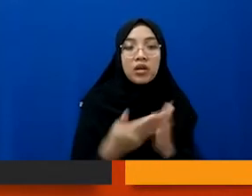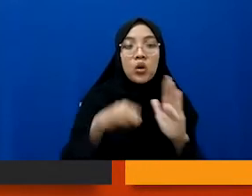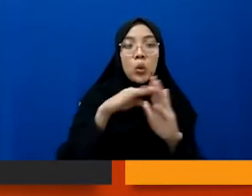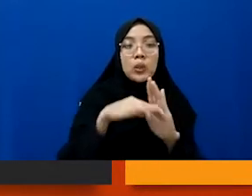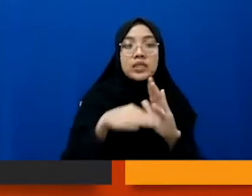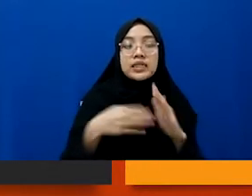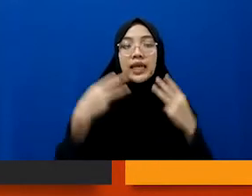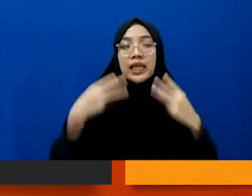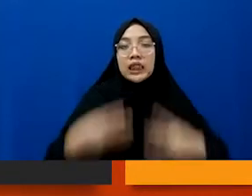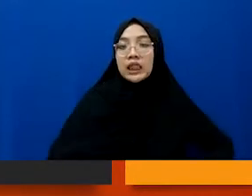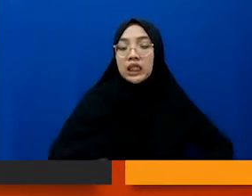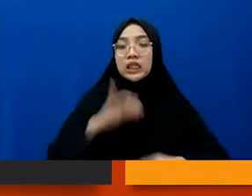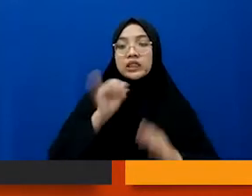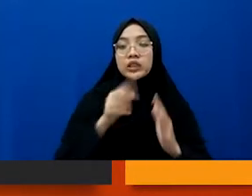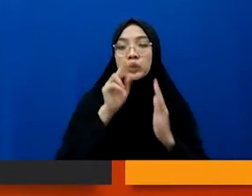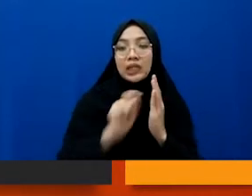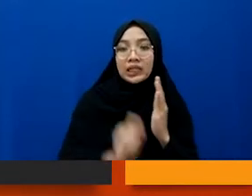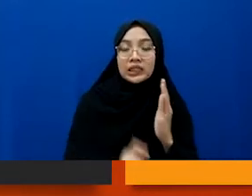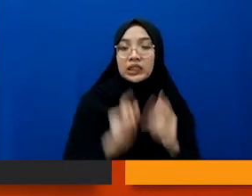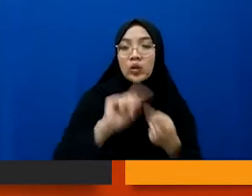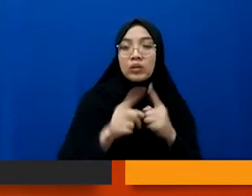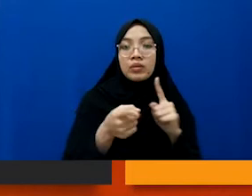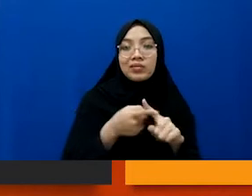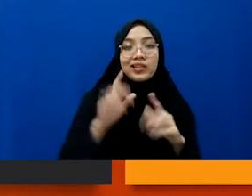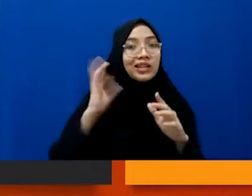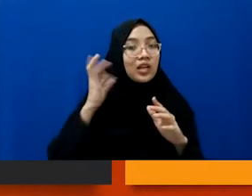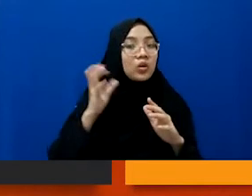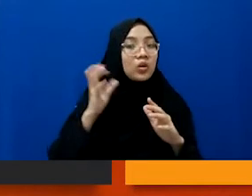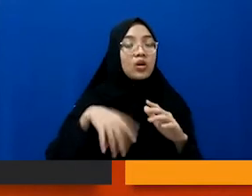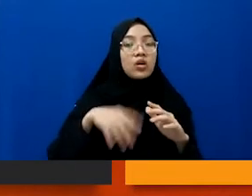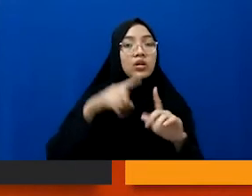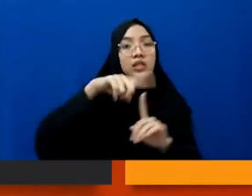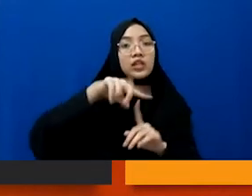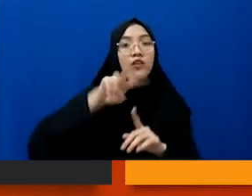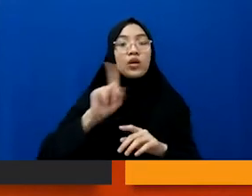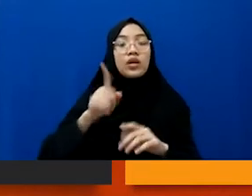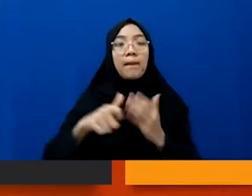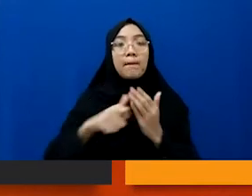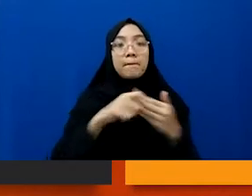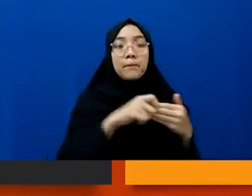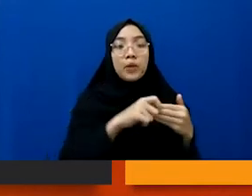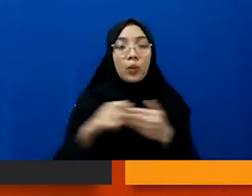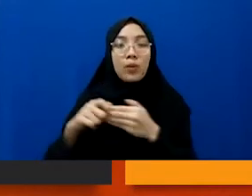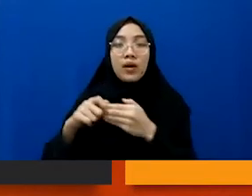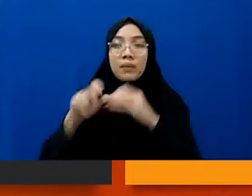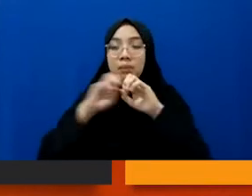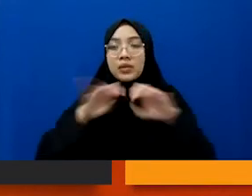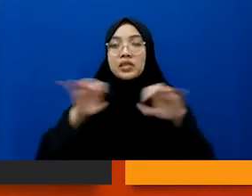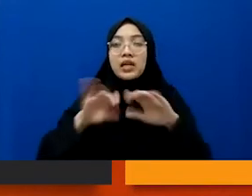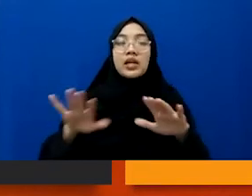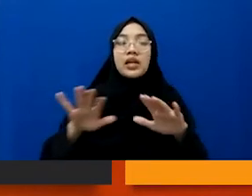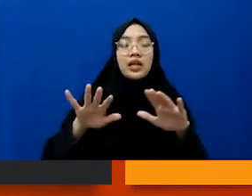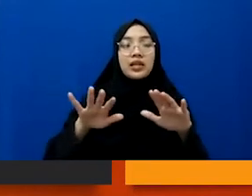kalau teman-teman radio atau di TV ada pedoman perilaku penyiaran dan standar program siaran